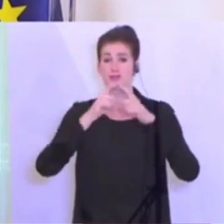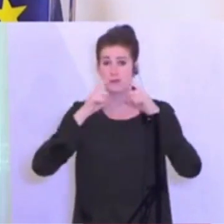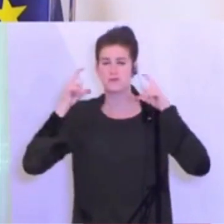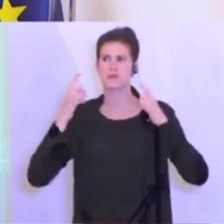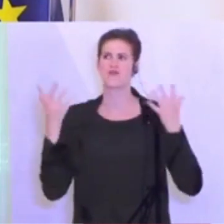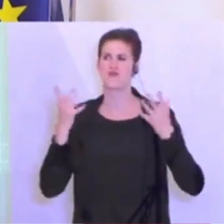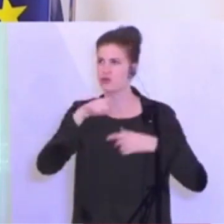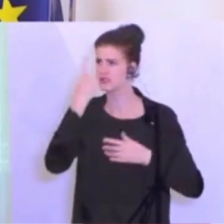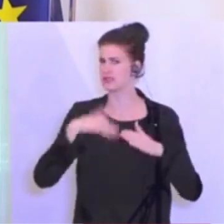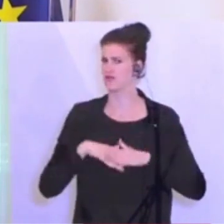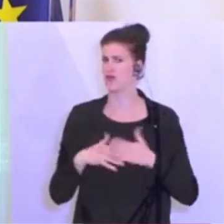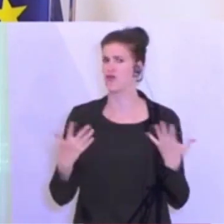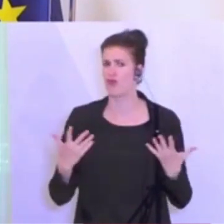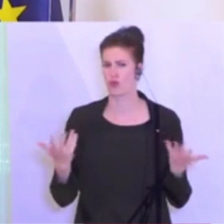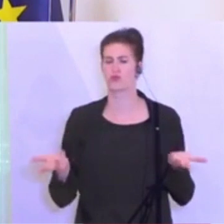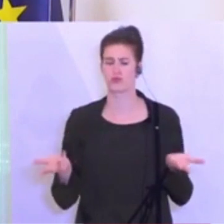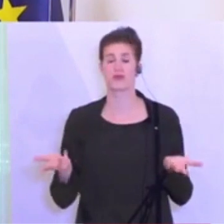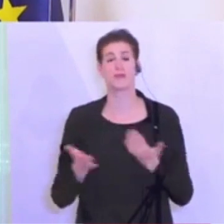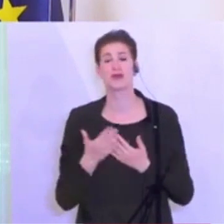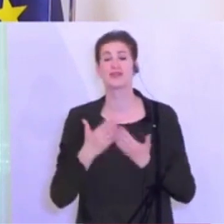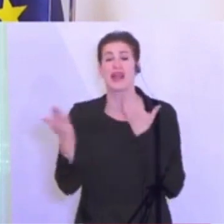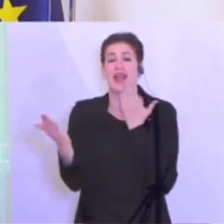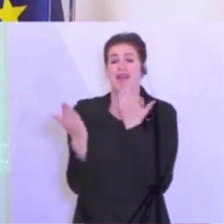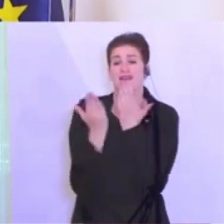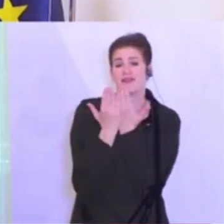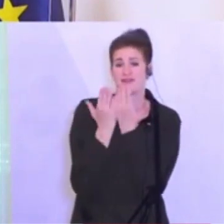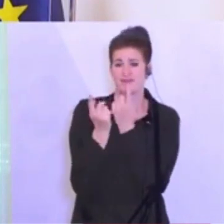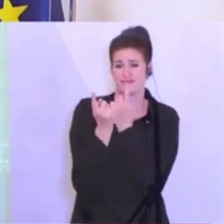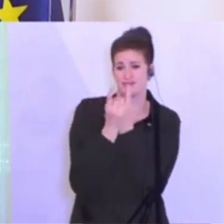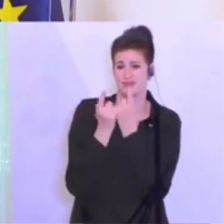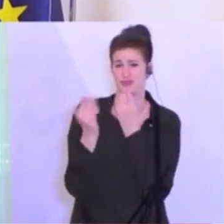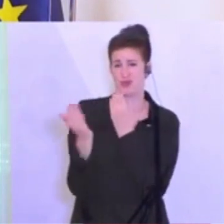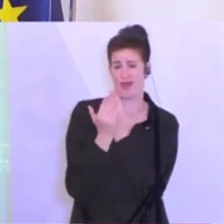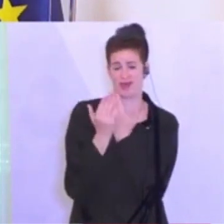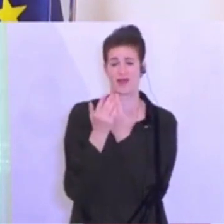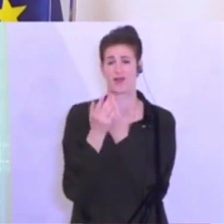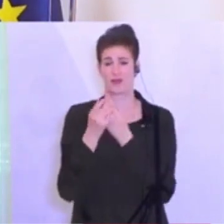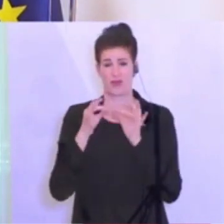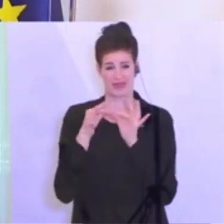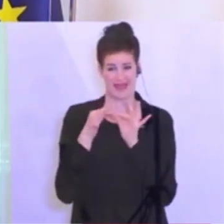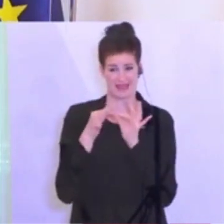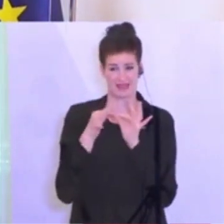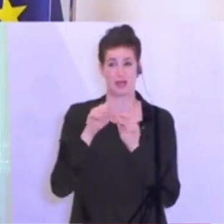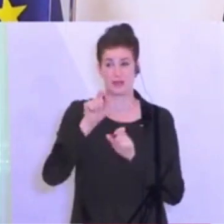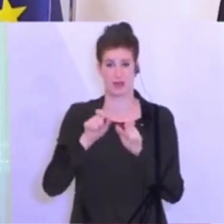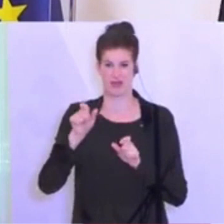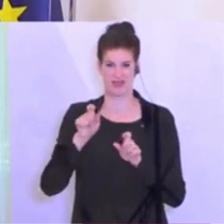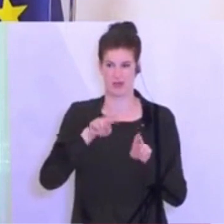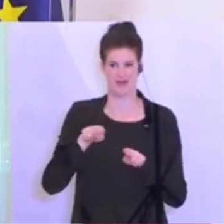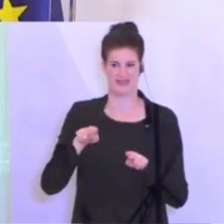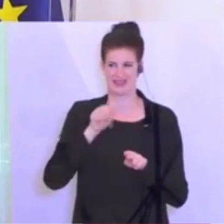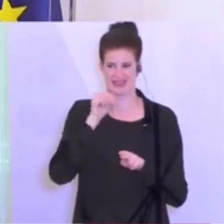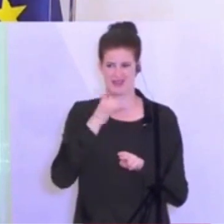etwas? Sie bringt etwas, wenn man in engen Kontakt kommt mit Menschen, mit denen man sonst nicht viel zu tun hat.